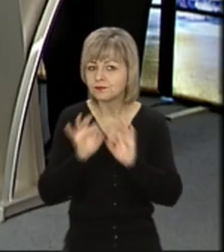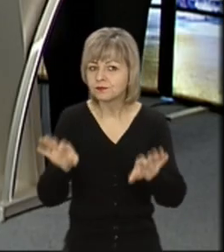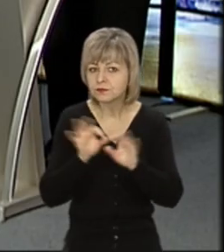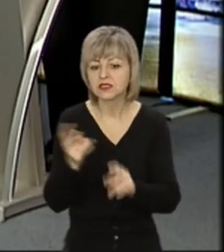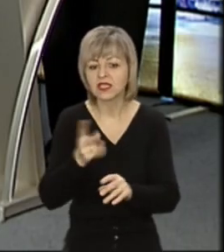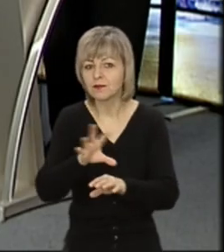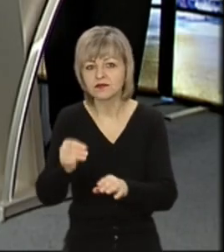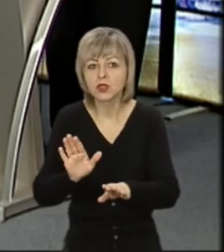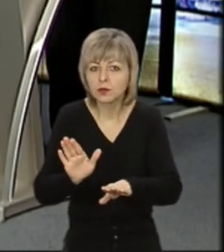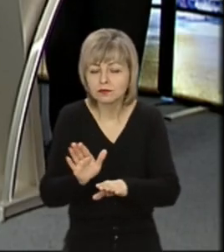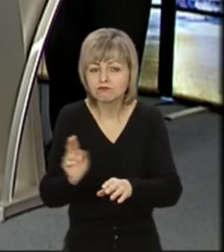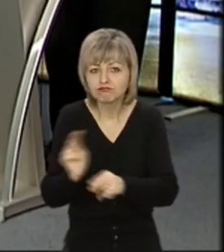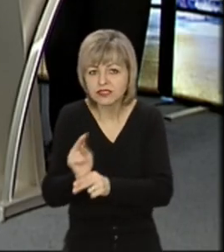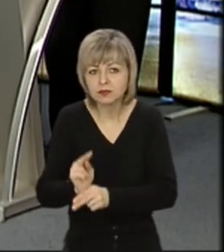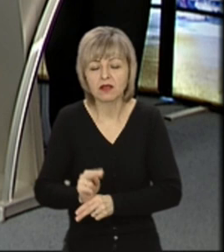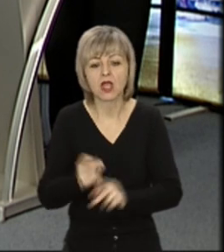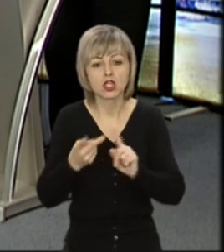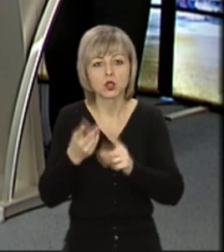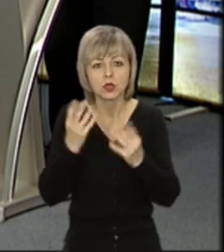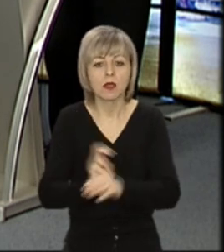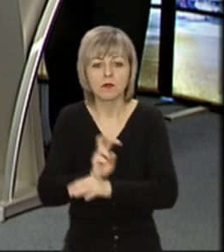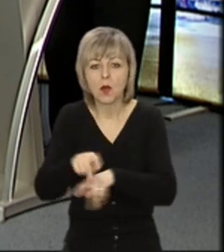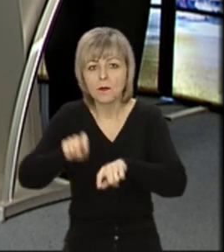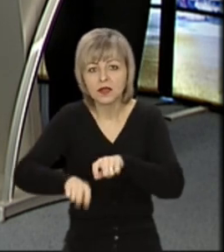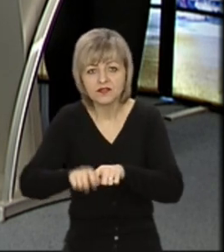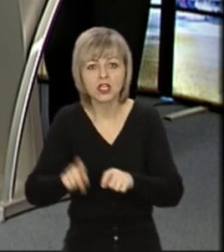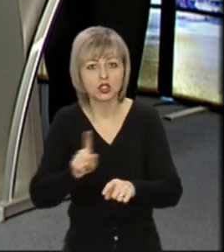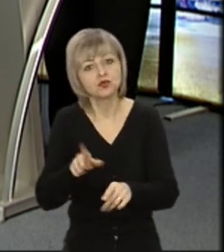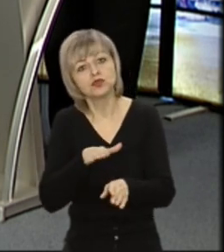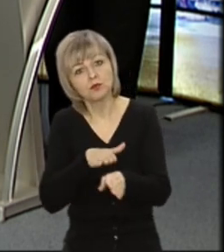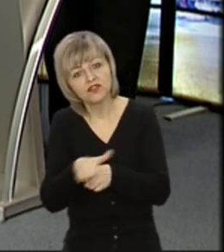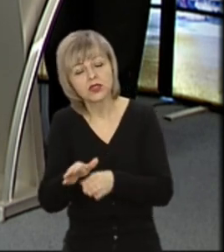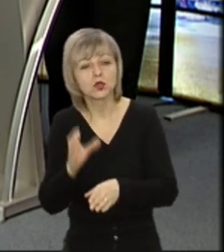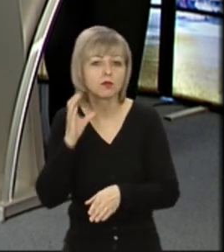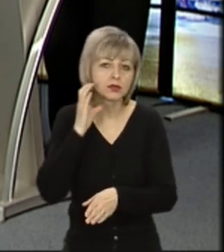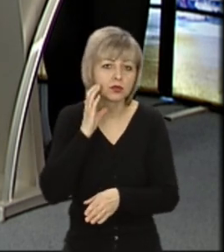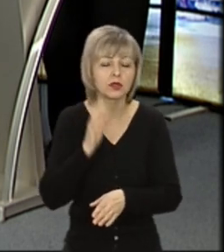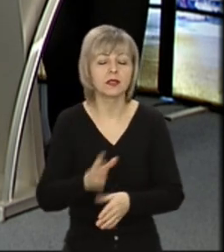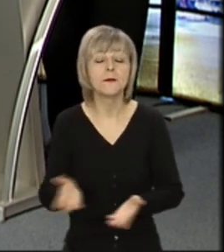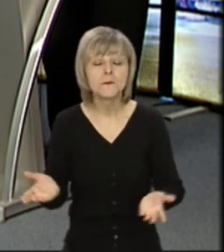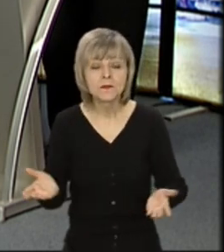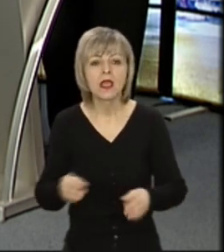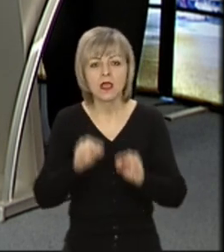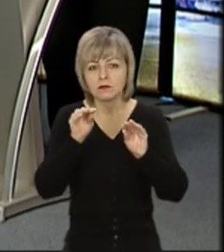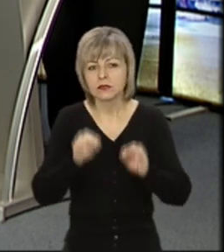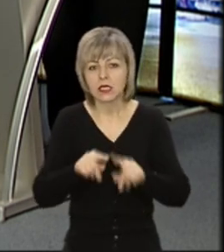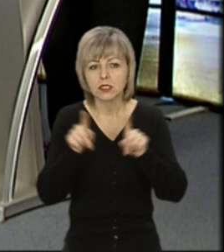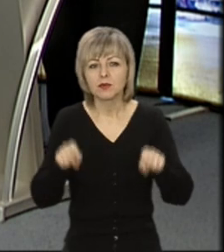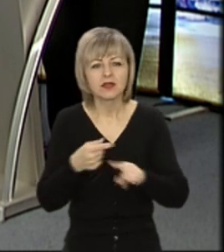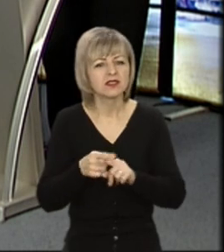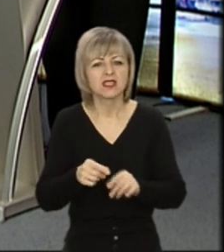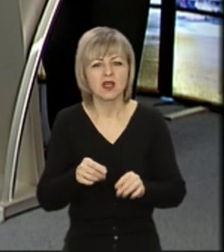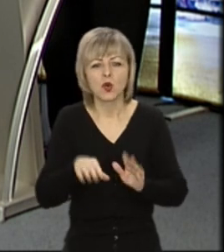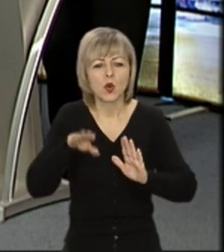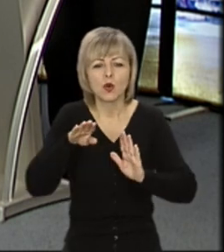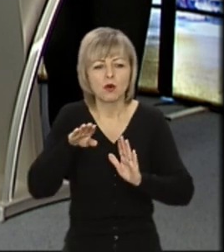вони його усунули, приходимо на слідуючий день, перевіряємо, що дійсно і тоді, скажемо, такому режимі. Складати протокол – це настільки крайня